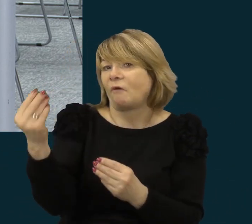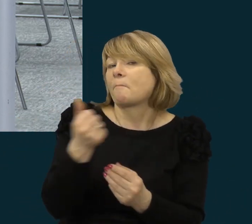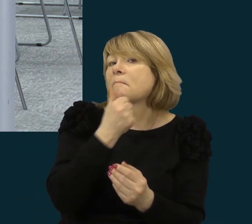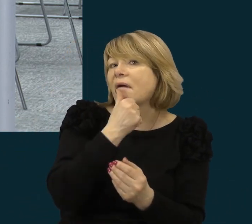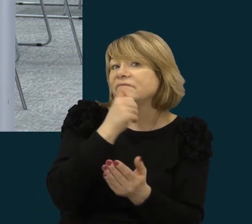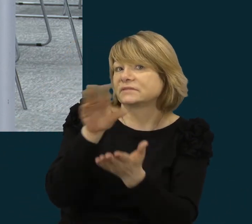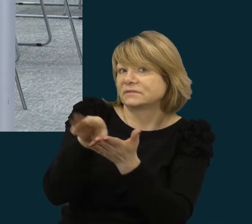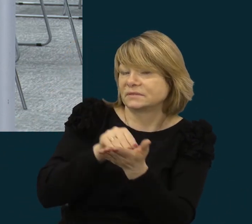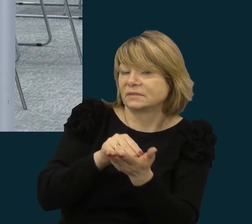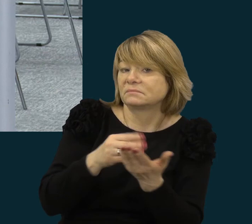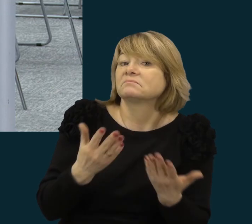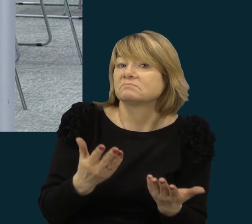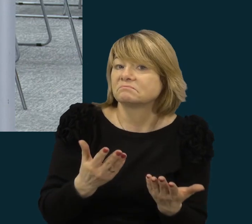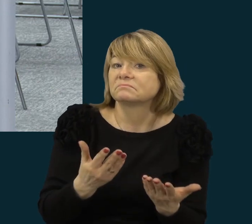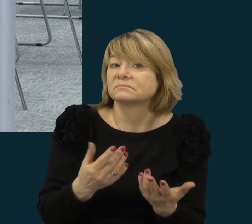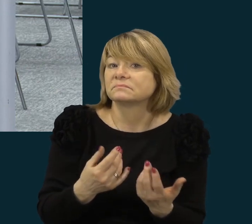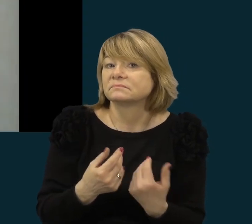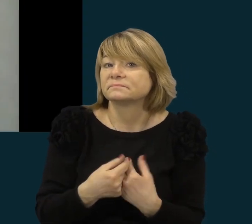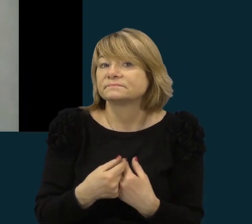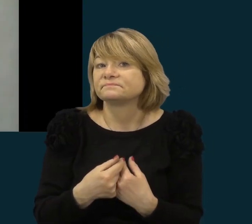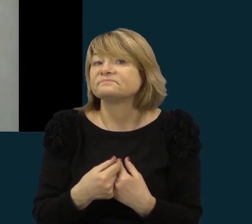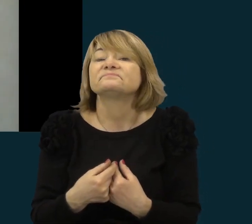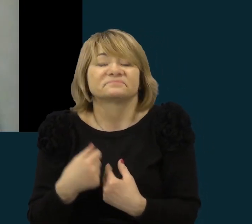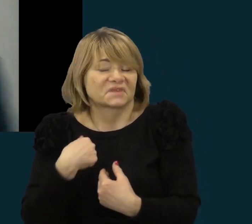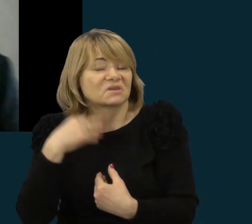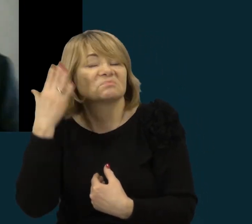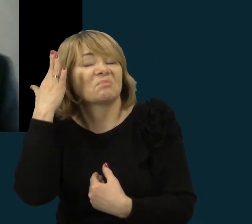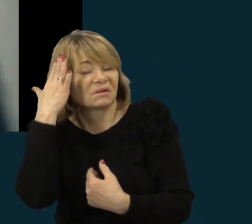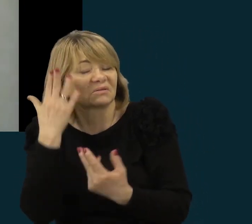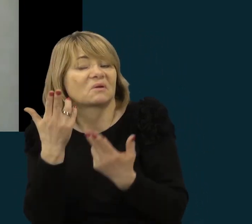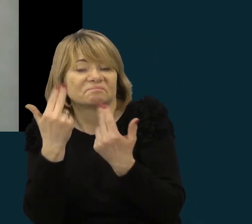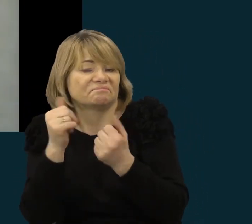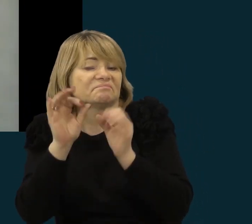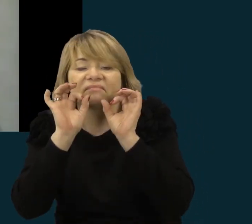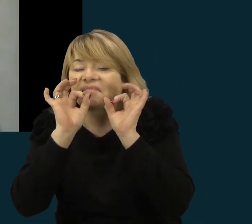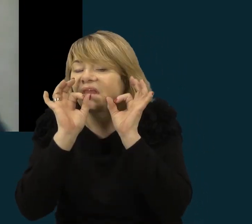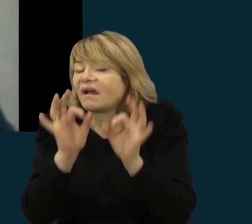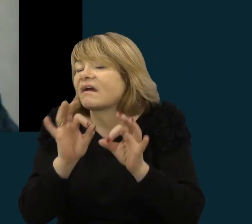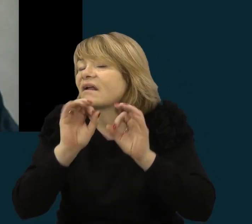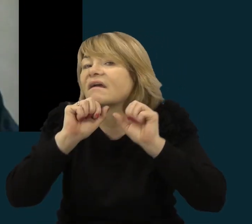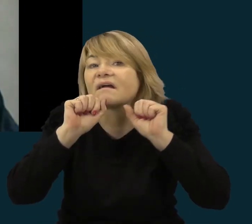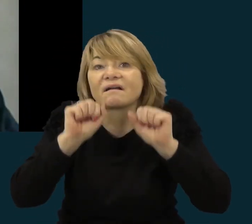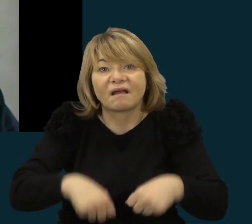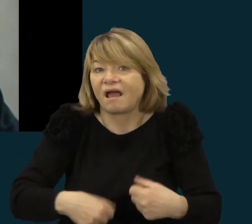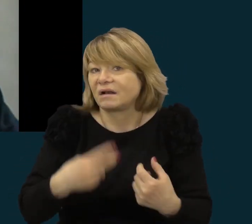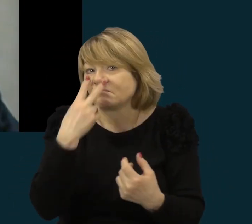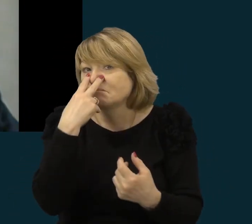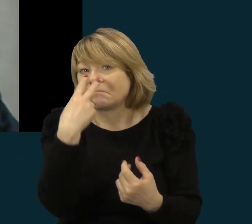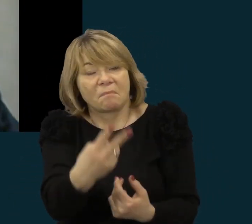Manau tikrai, kad galima, nes tai įrodo mūsų mokytojų